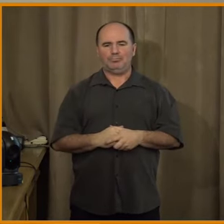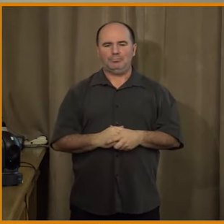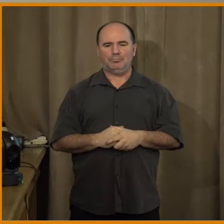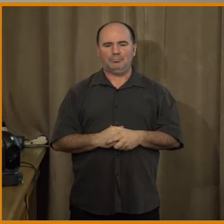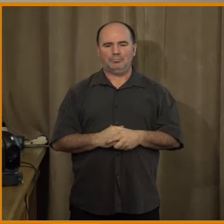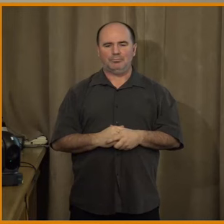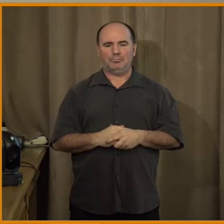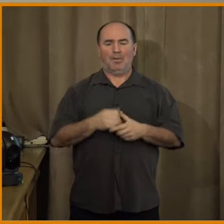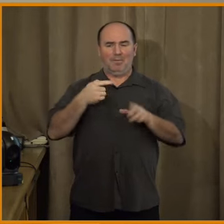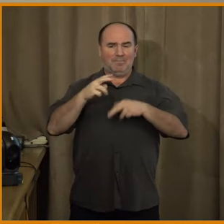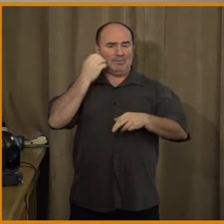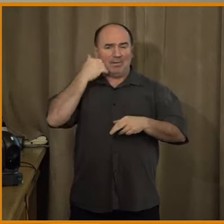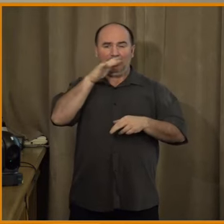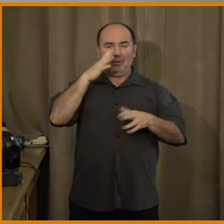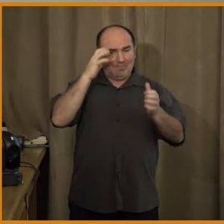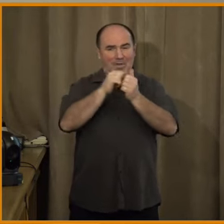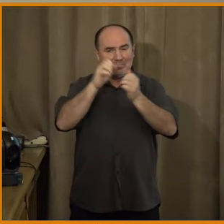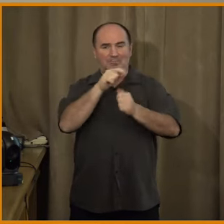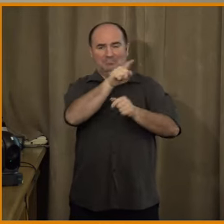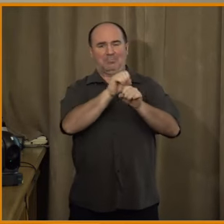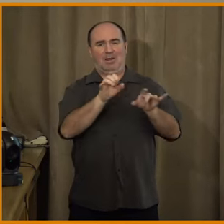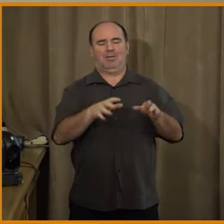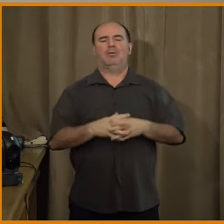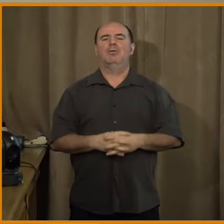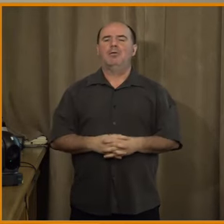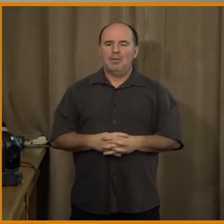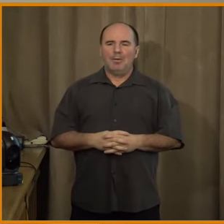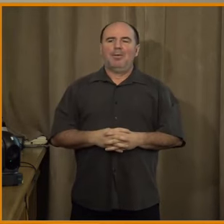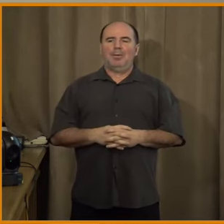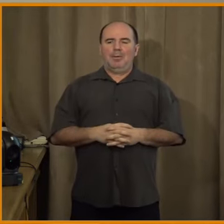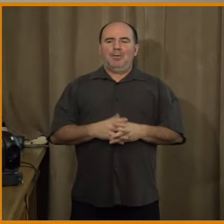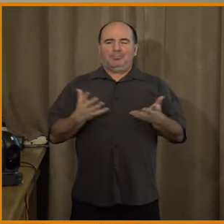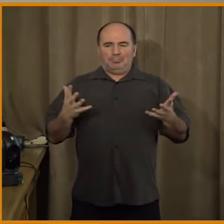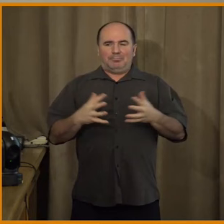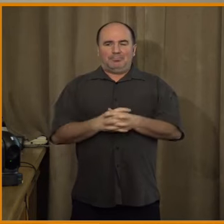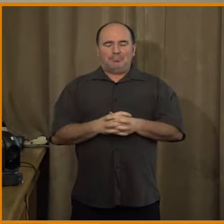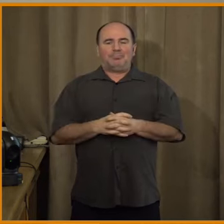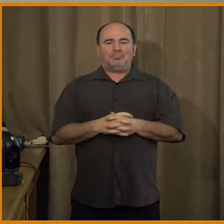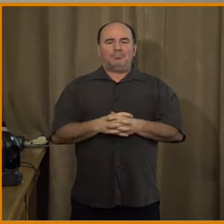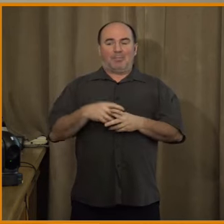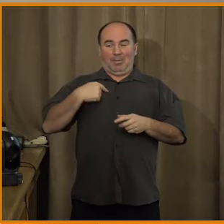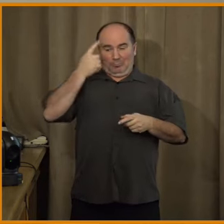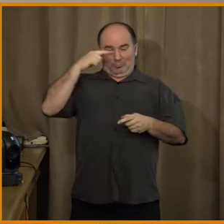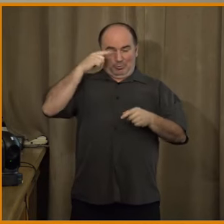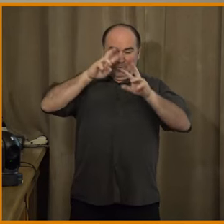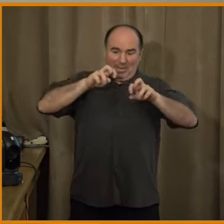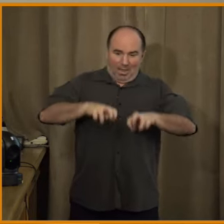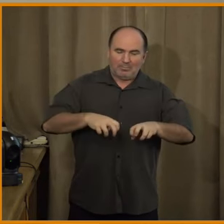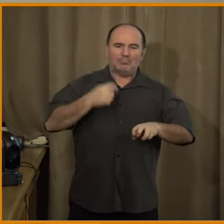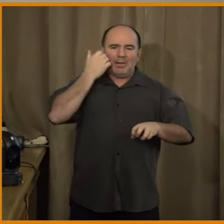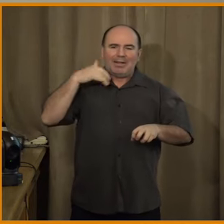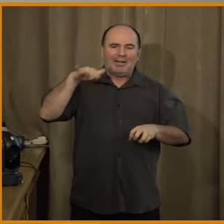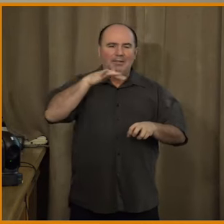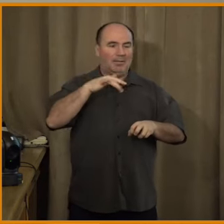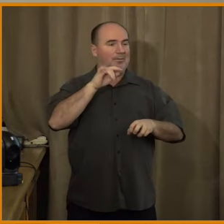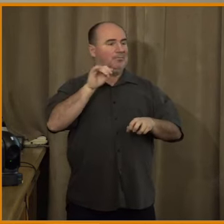spíš apeloval na ten směr důvěra a dezinformace, tak je to, že ze studií lidí, kteří jsou